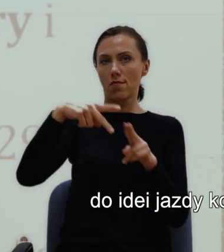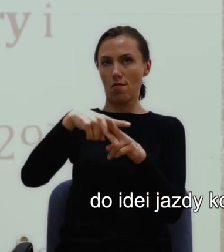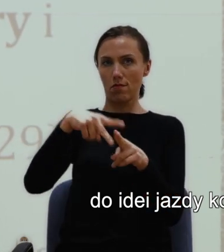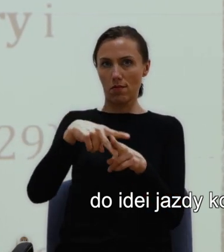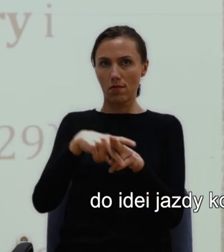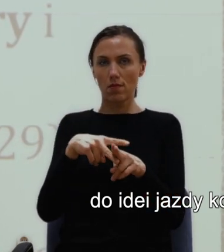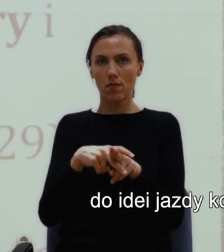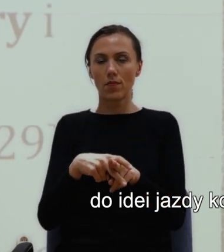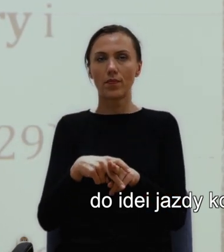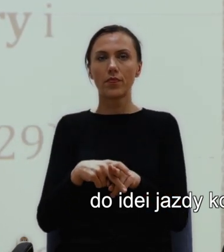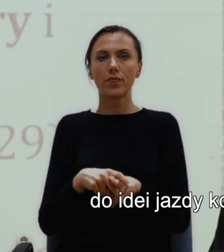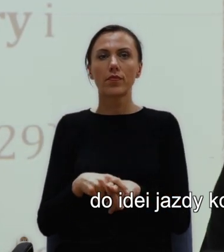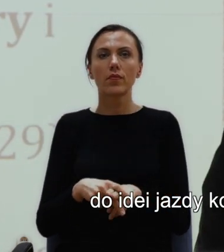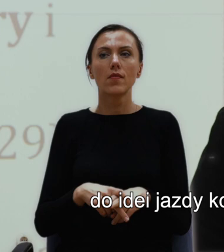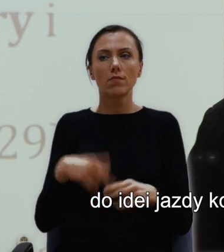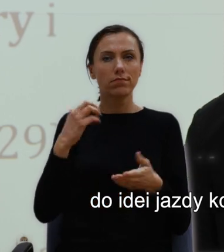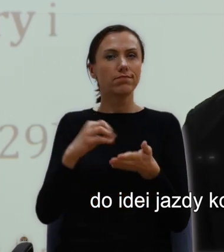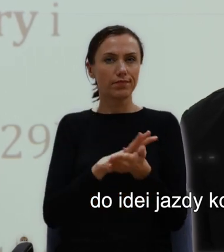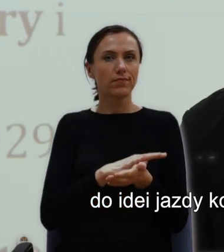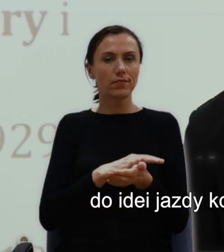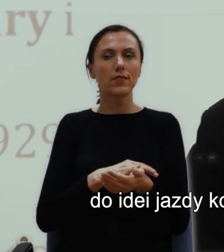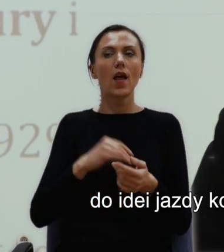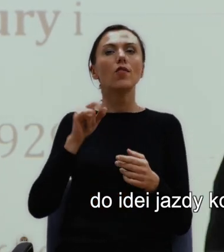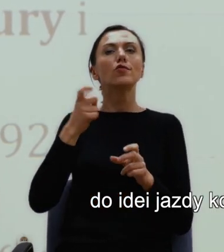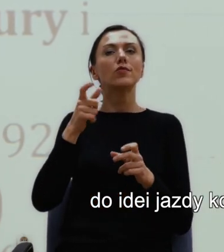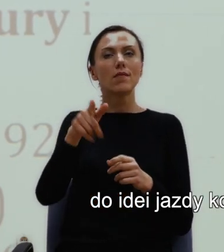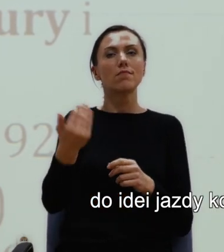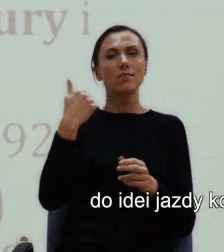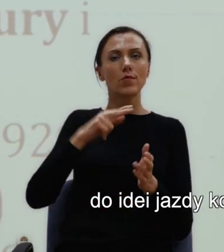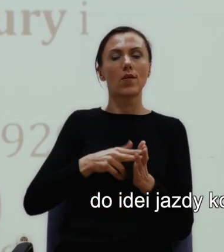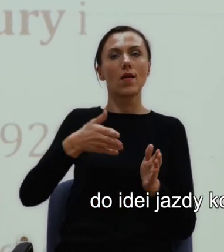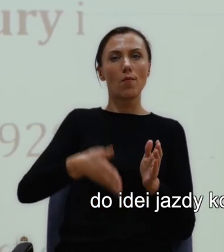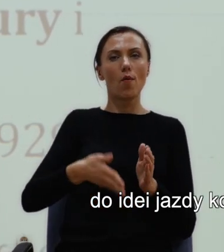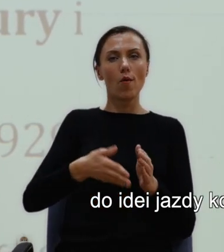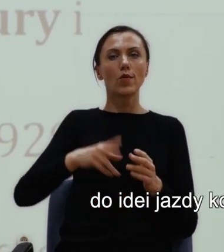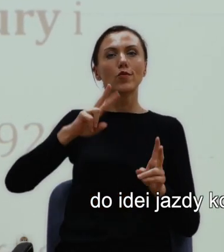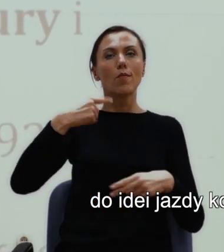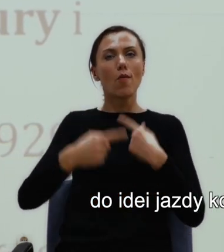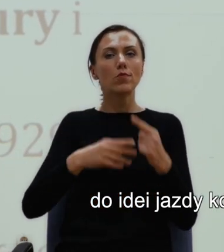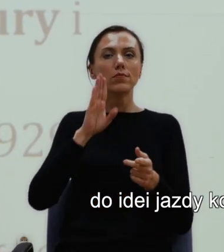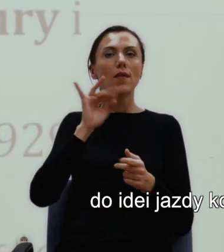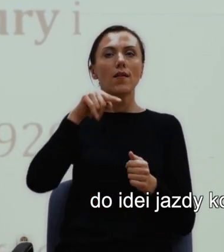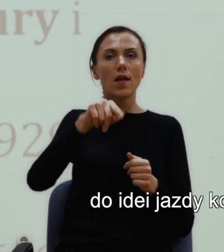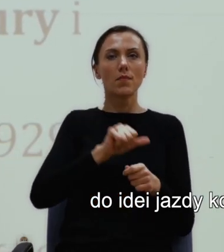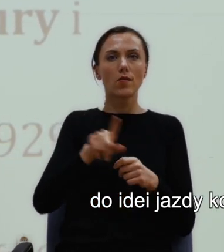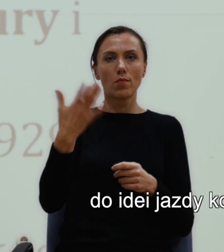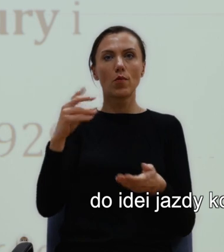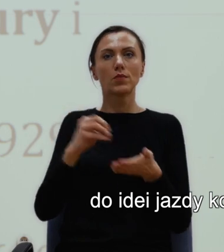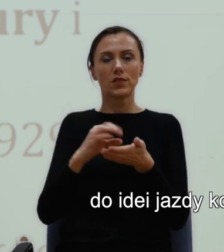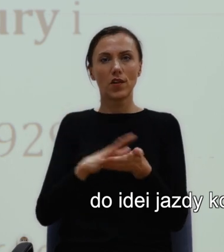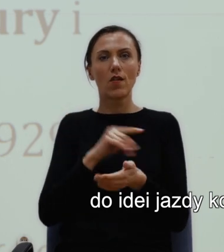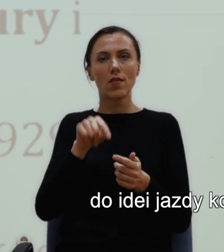do idei, które wywodzą swoją genezę z